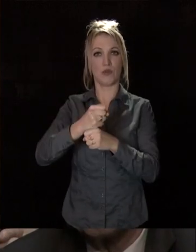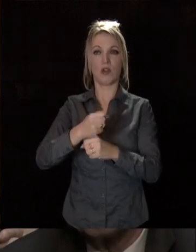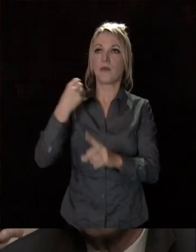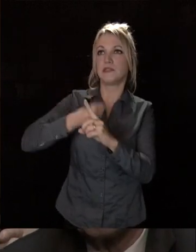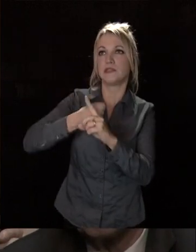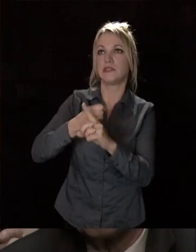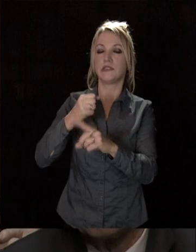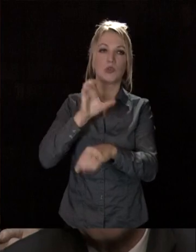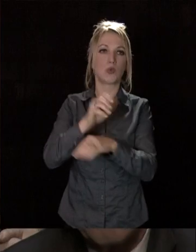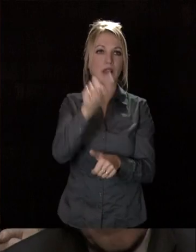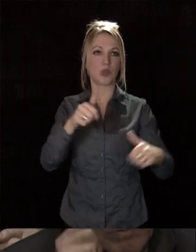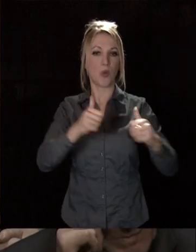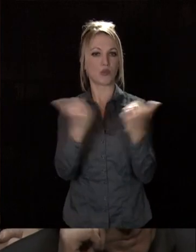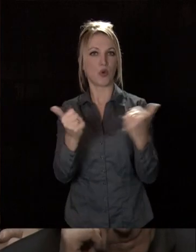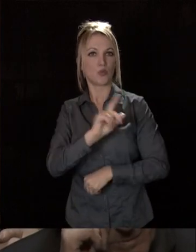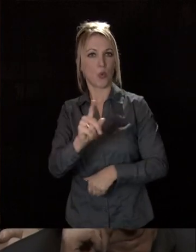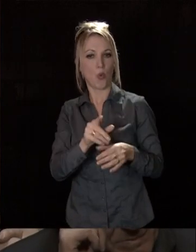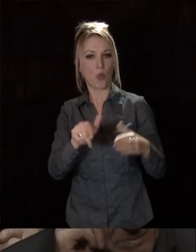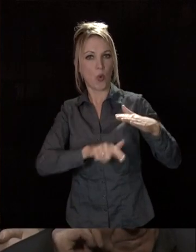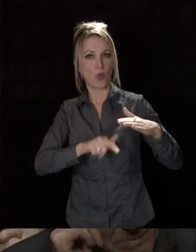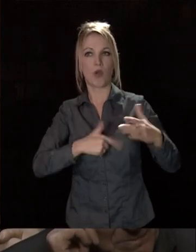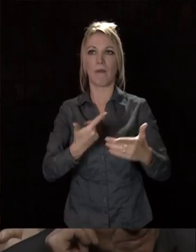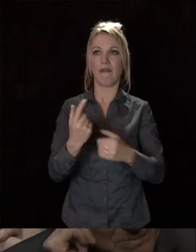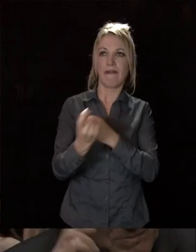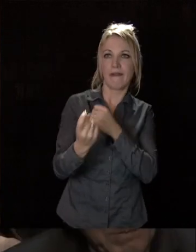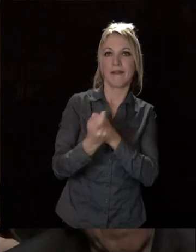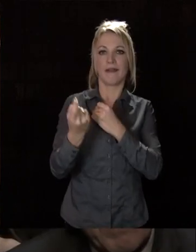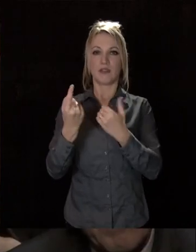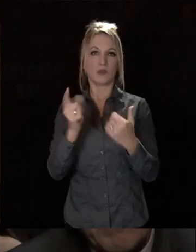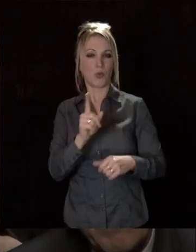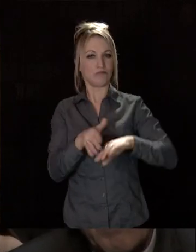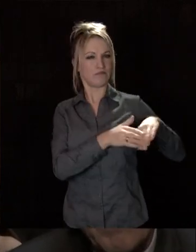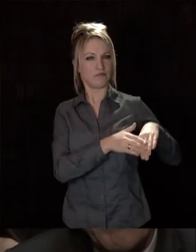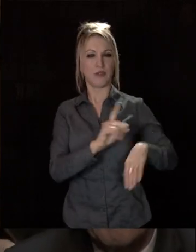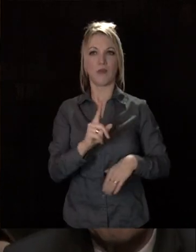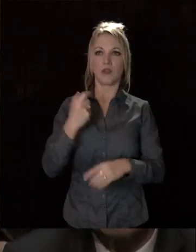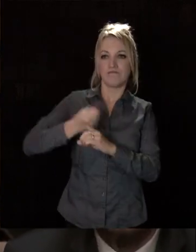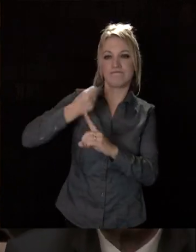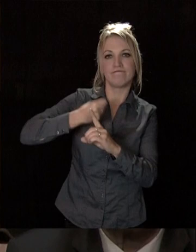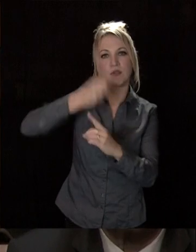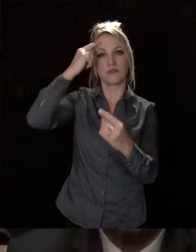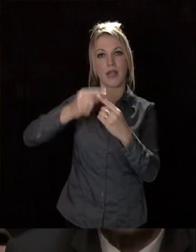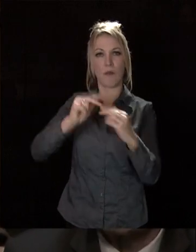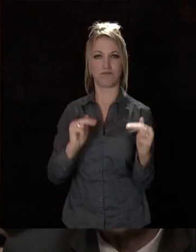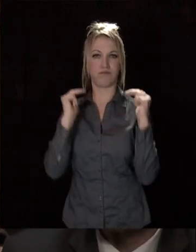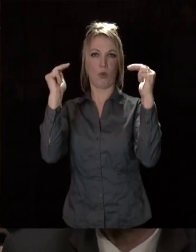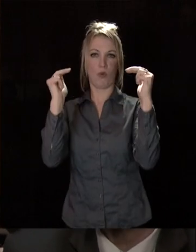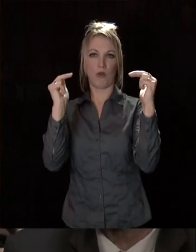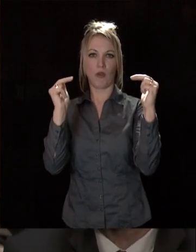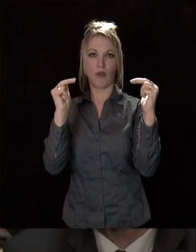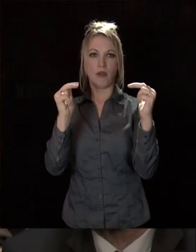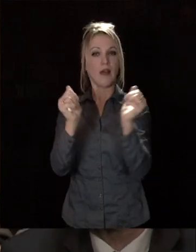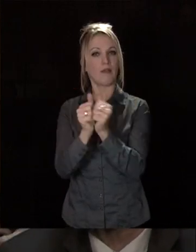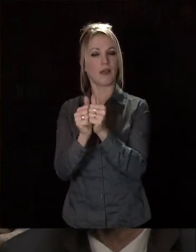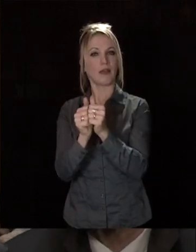battre contre des opposants locaux, ceux qui dénigrent tout ce qui fait avancer cette ville. Non, j'ai beaucoup œuvré au plus haut niveau, auprès du